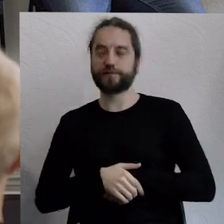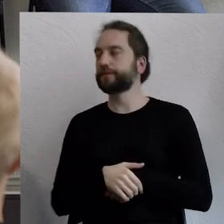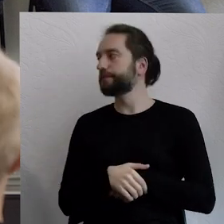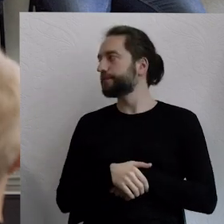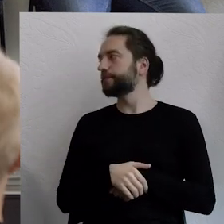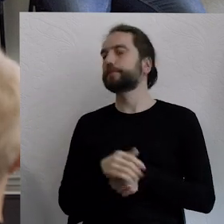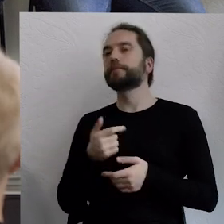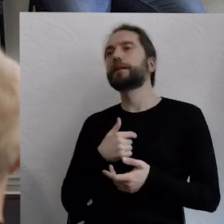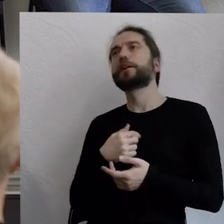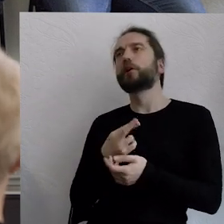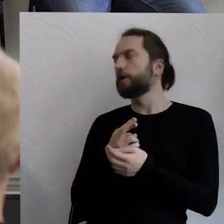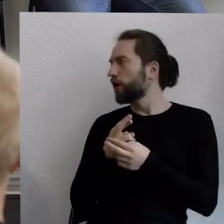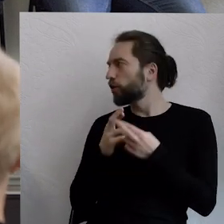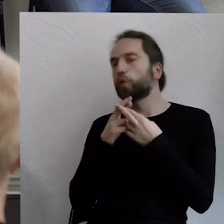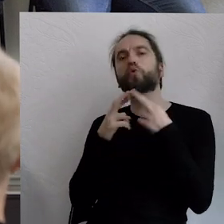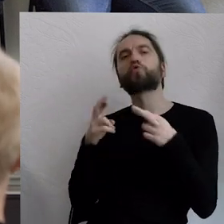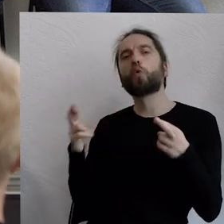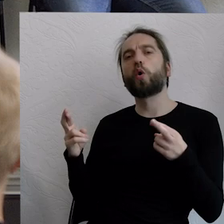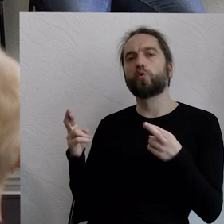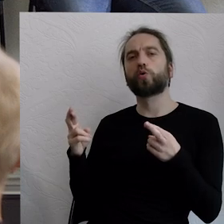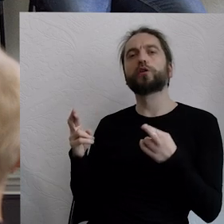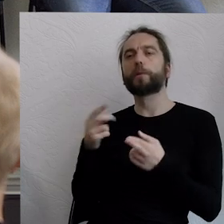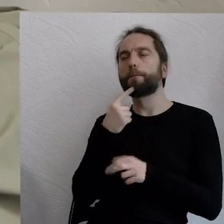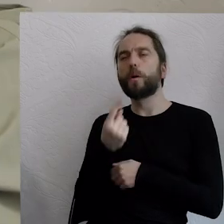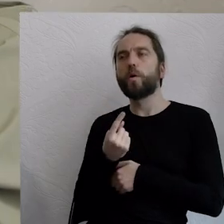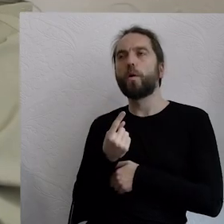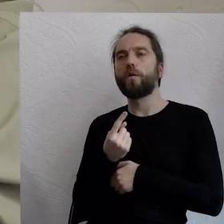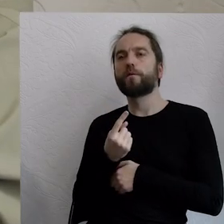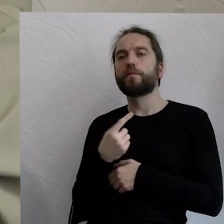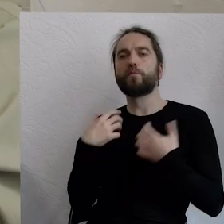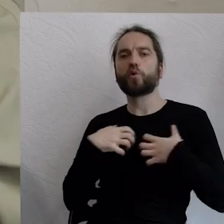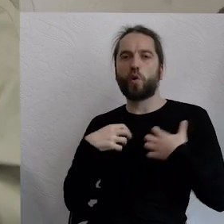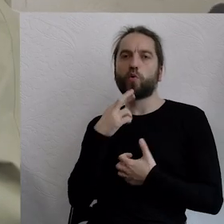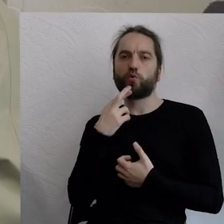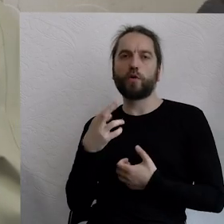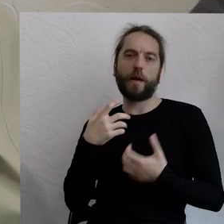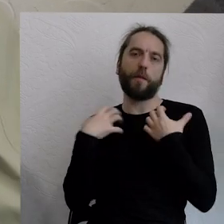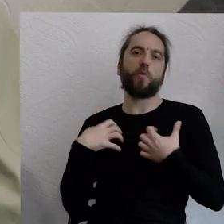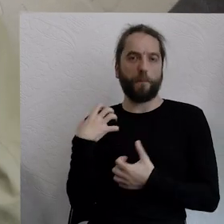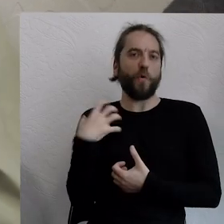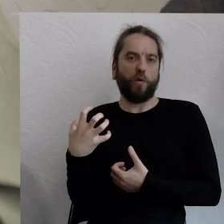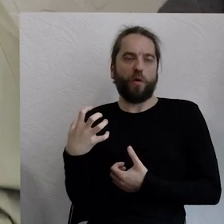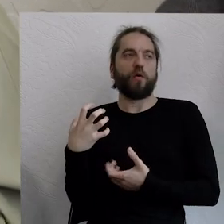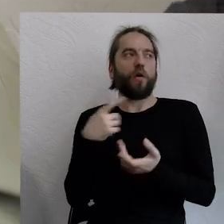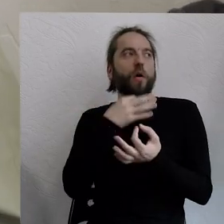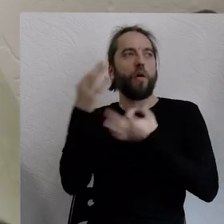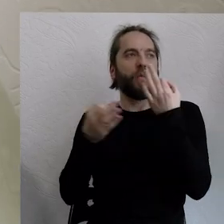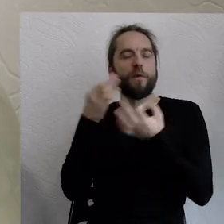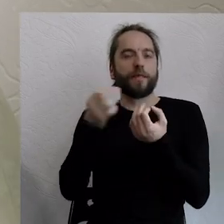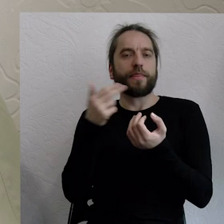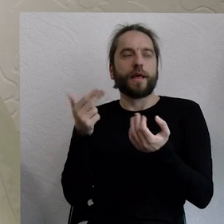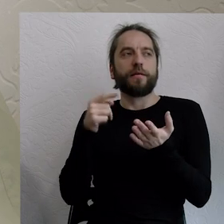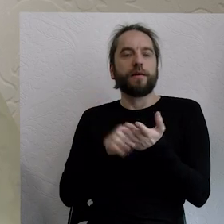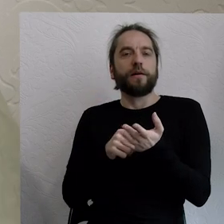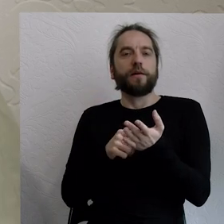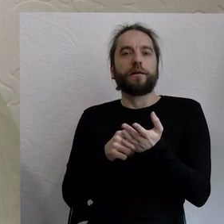Jeszcze tutaj różnorodności, jeżeli mogę. Bo myślę, że to też ważne, że podmiotowość różnorodnych głosów